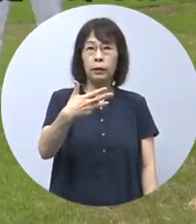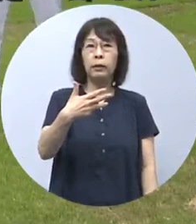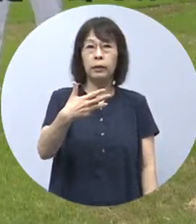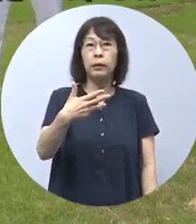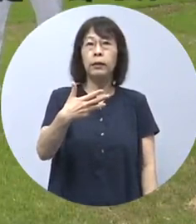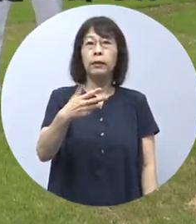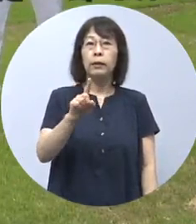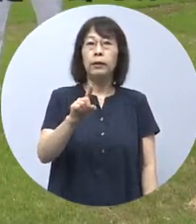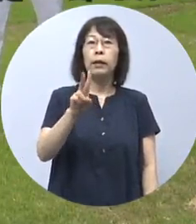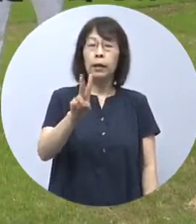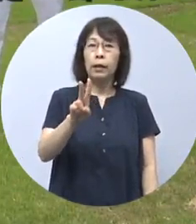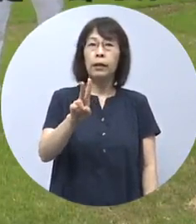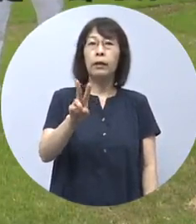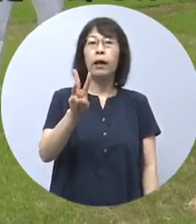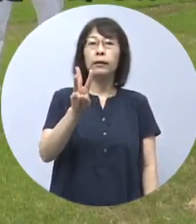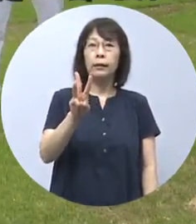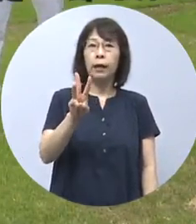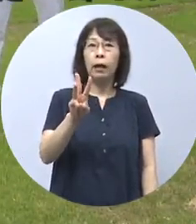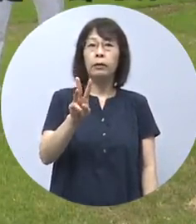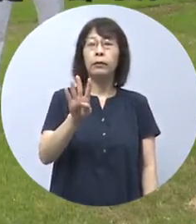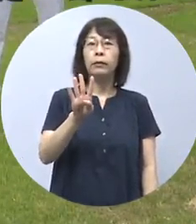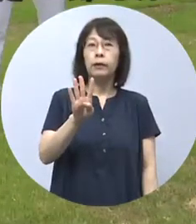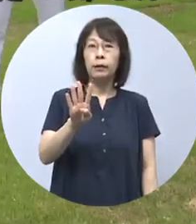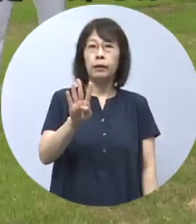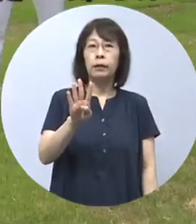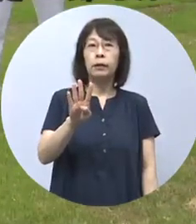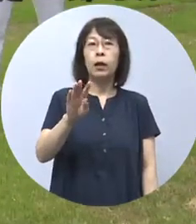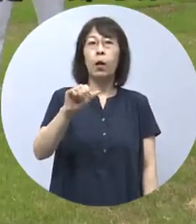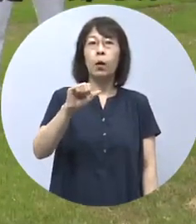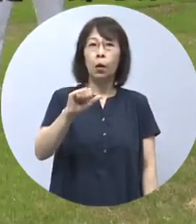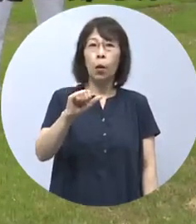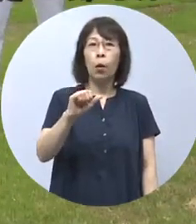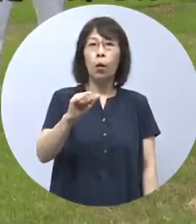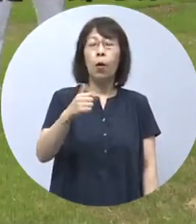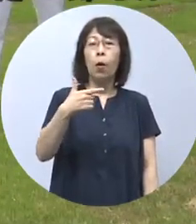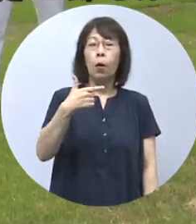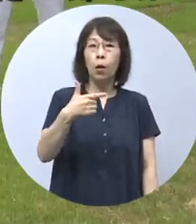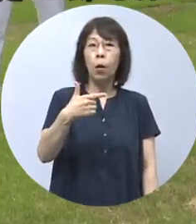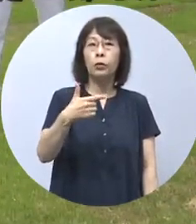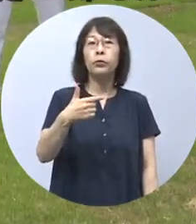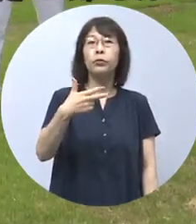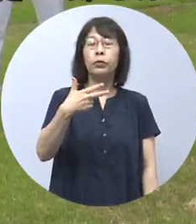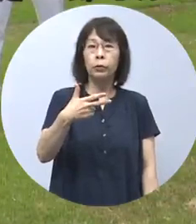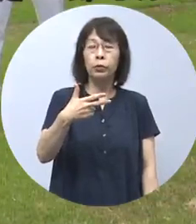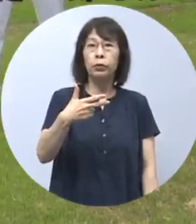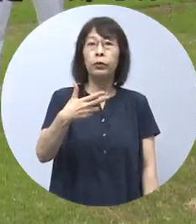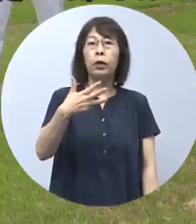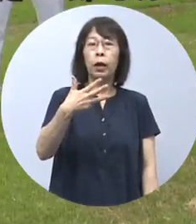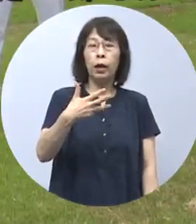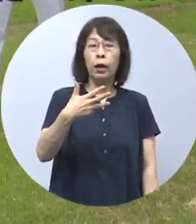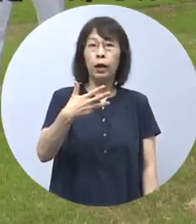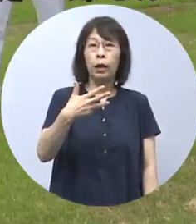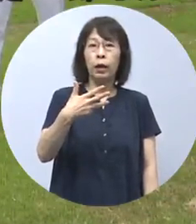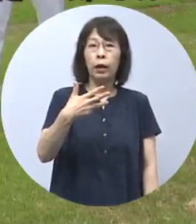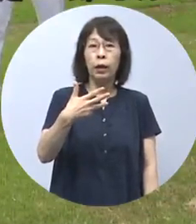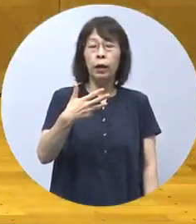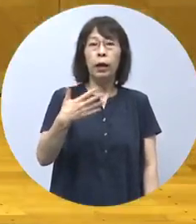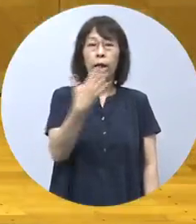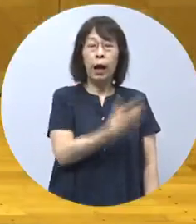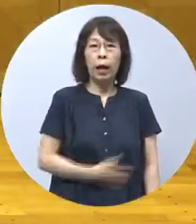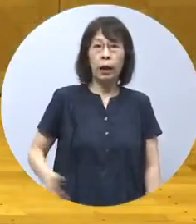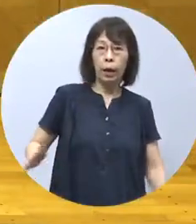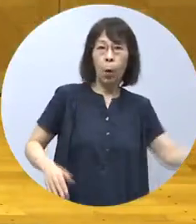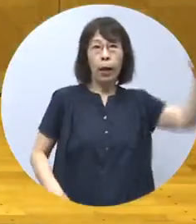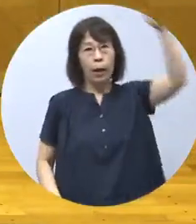8、1、2、3、4、5、6体を横に曲げ